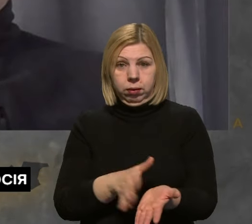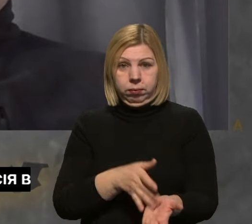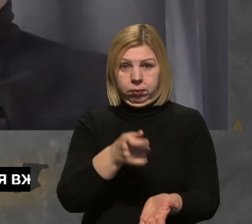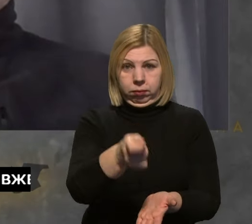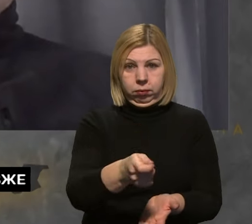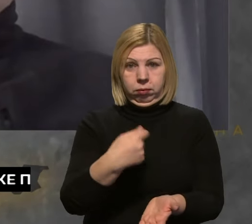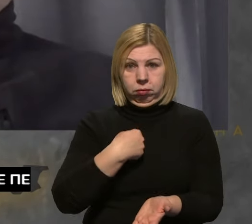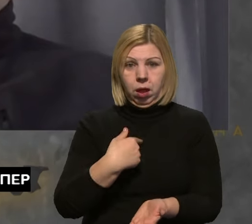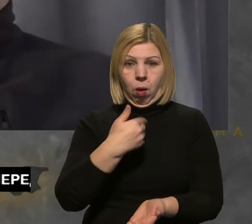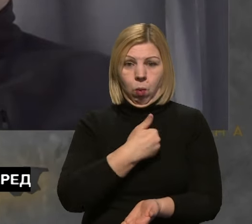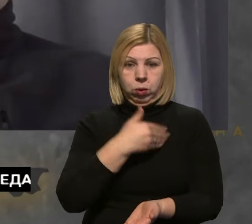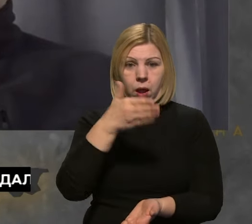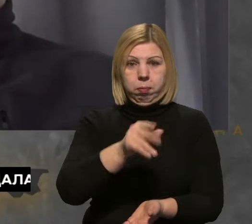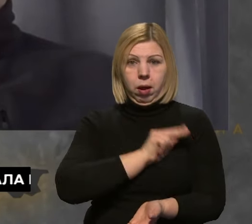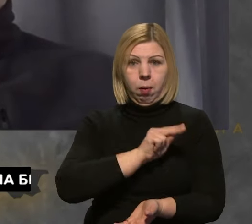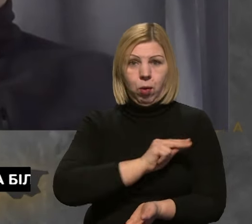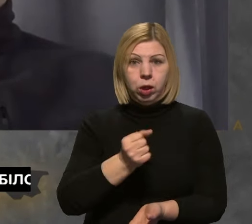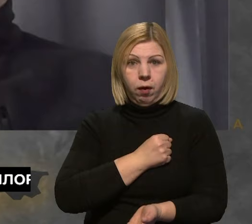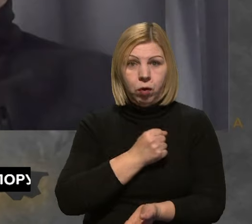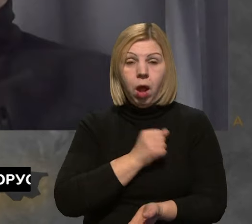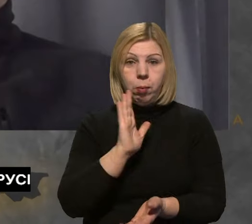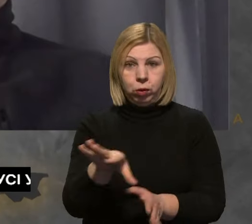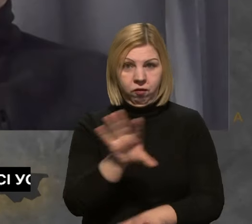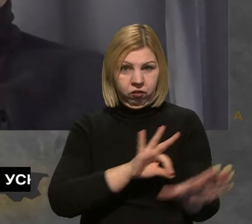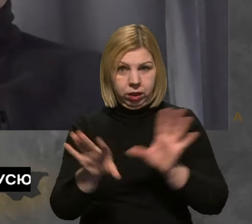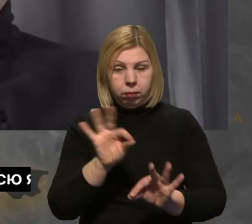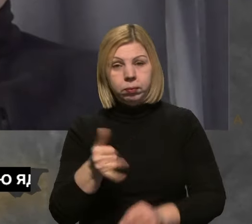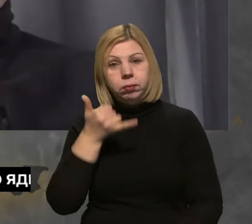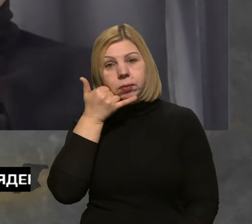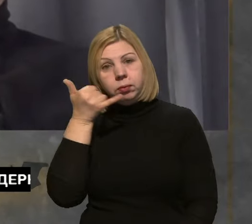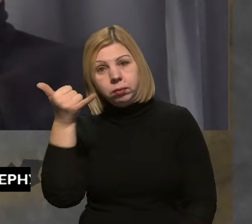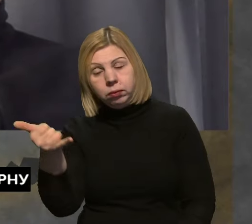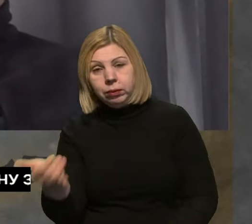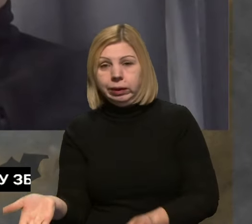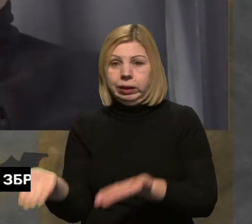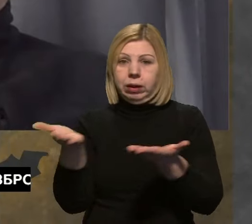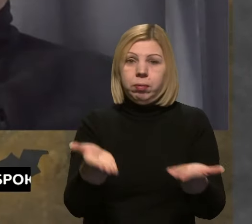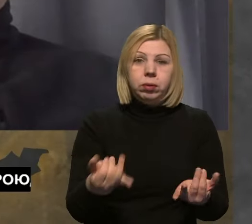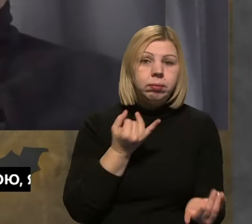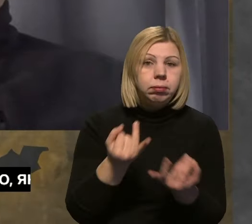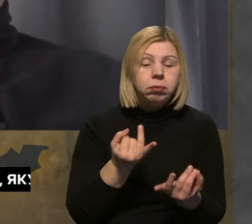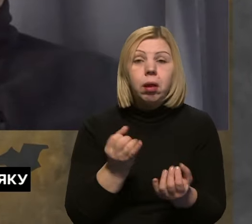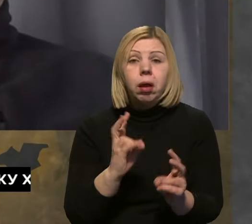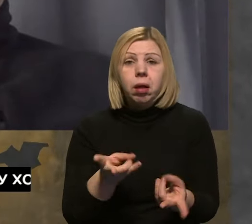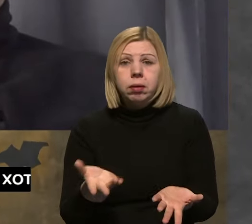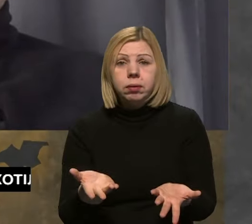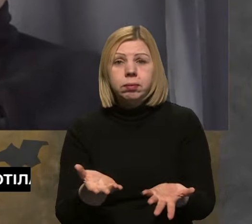кандидатуру, і потім, напевно, буде якийсь відбір. Їй телефонують, запрошують на співбесіду. Як це відбувається?